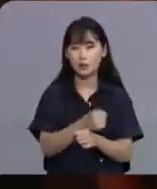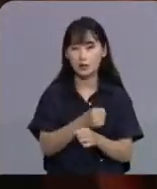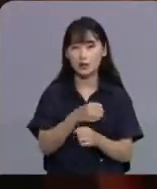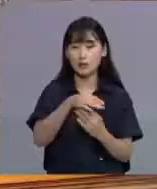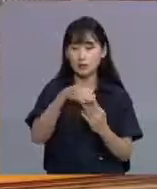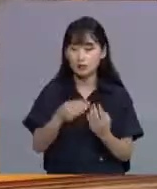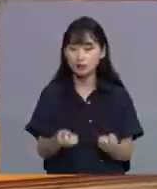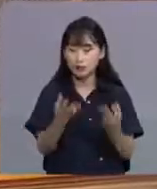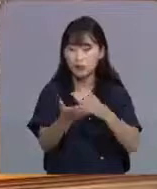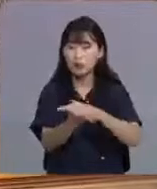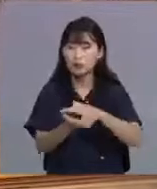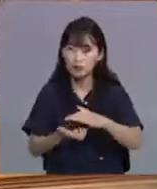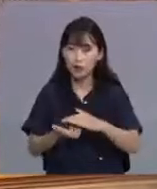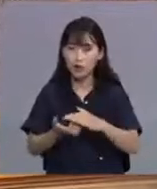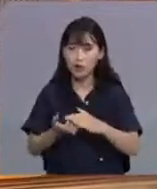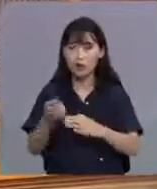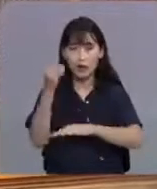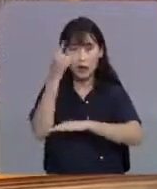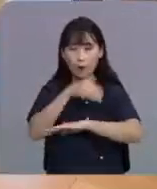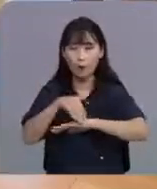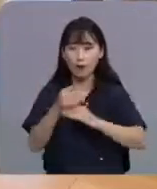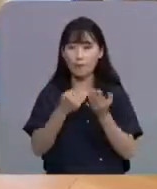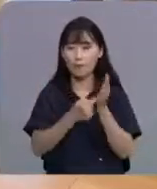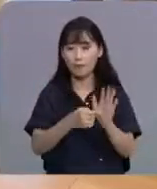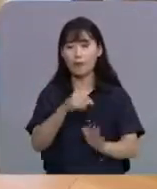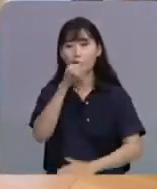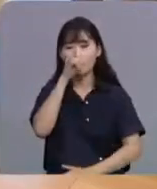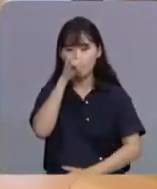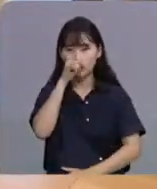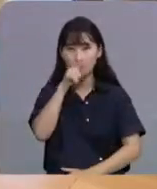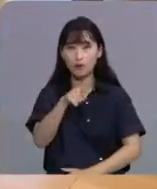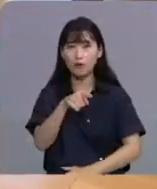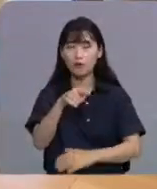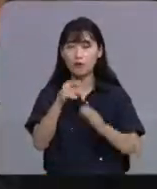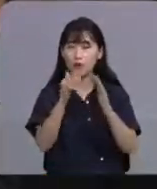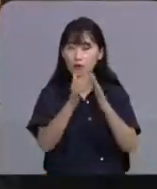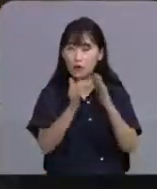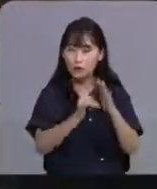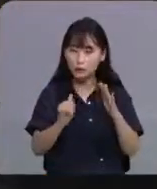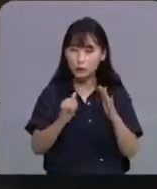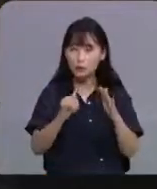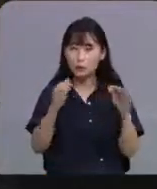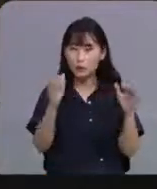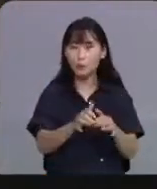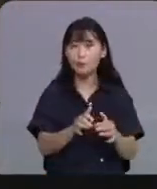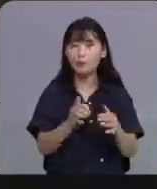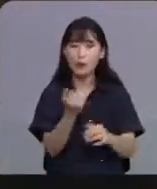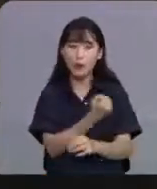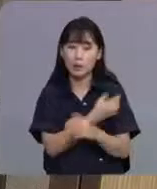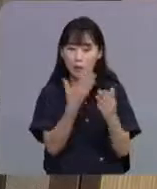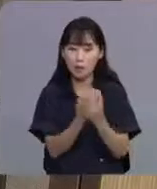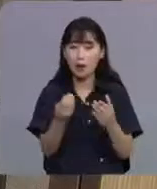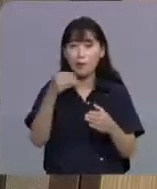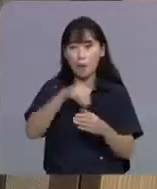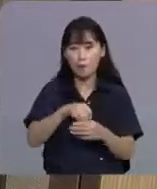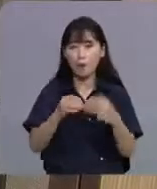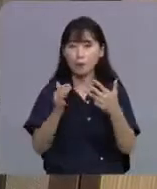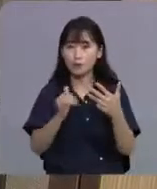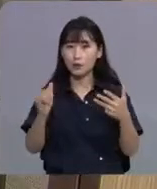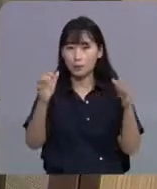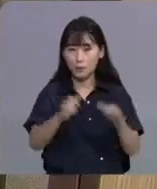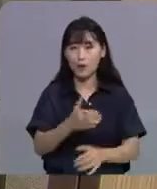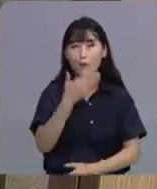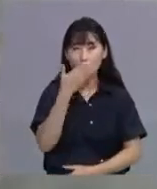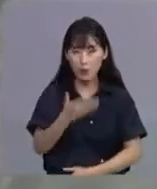발표됐습니다. 17일부터 23일까지 가족은 접종 완료자 4명을 포함해 8명까지 모일 수 있고 13일부터